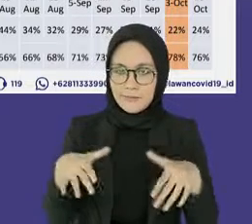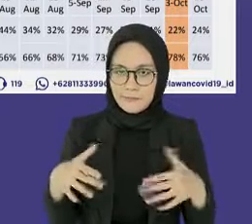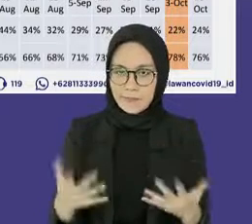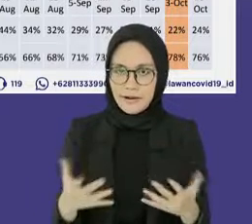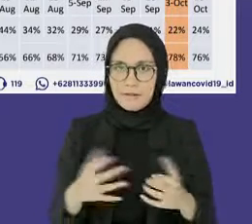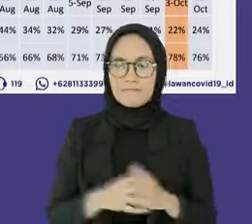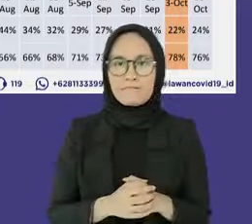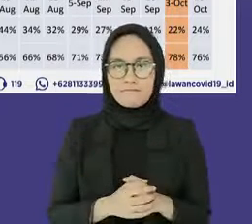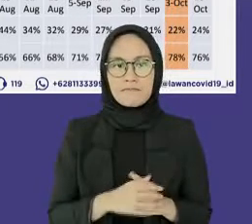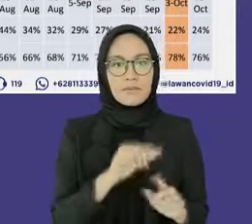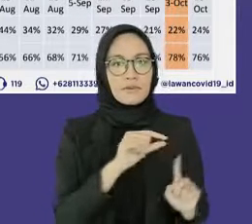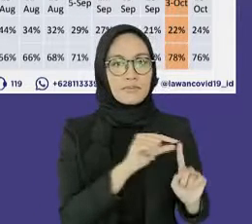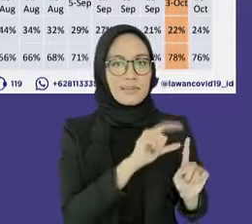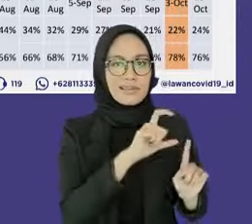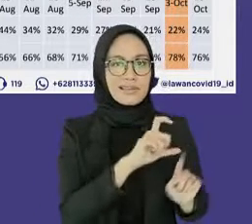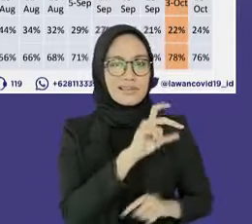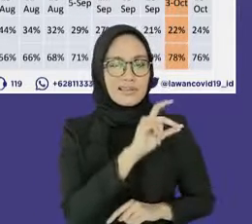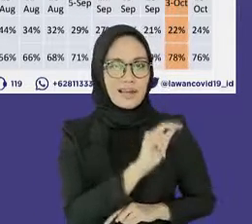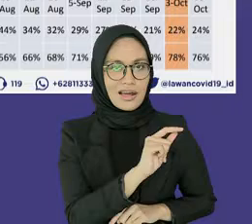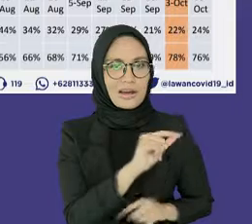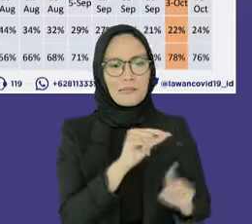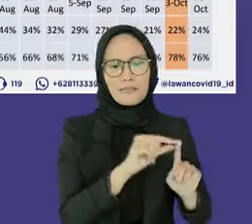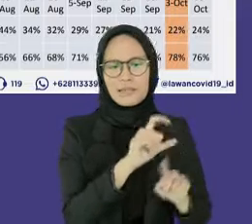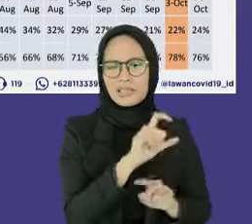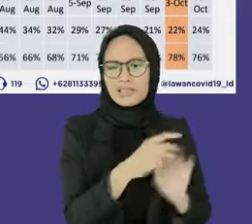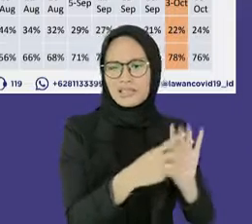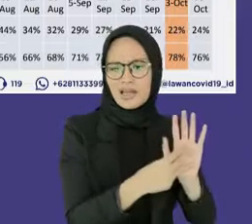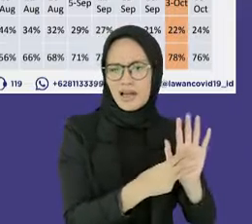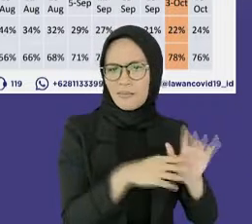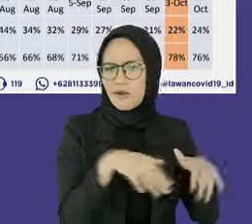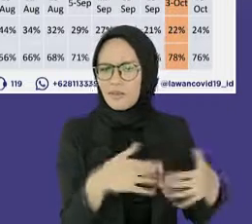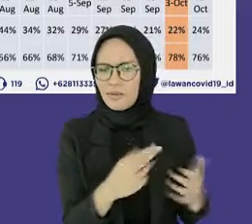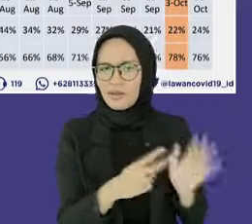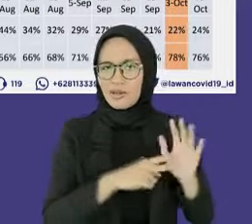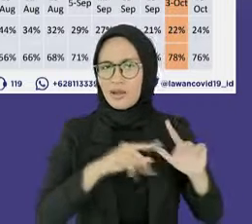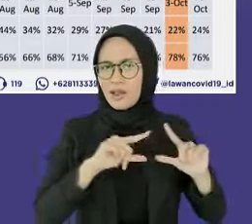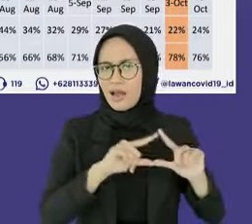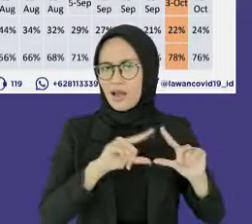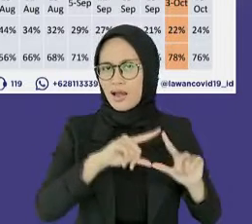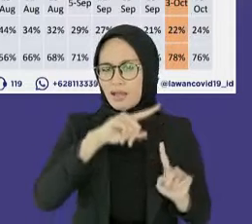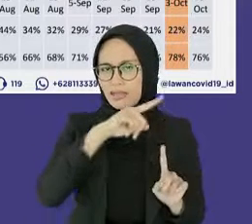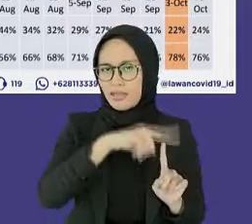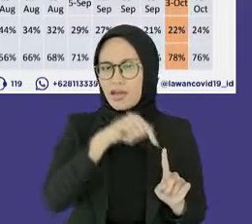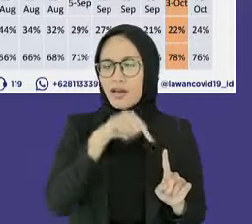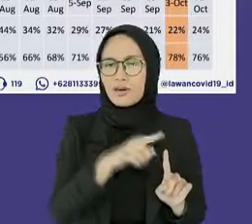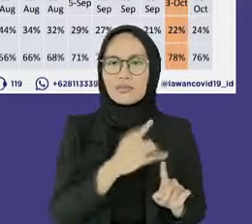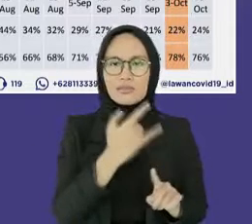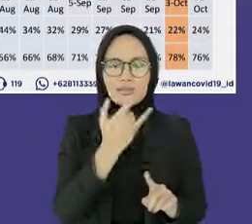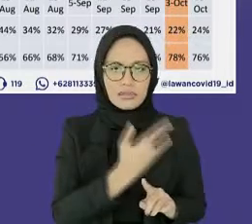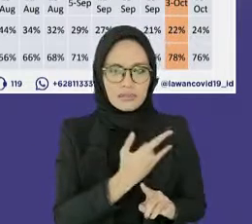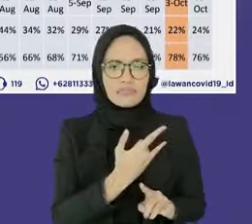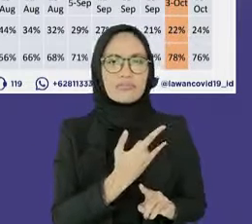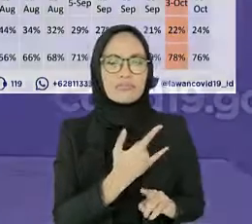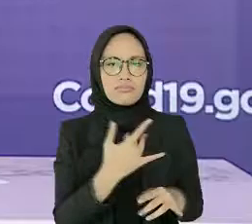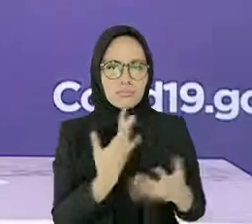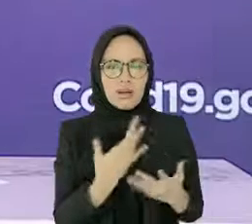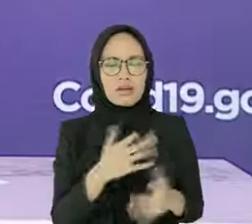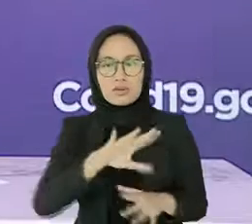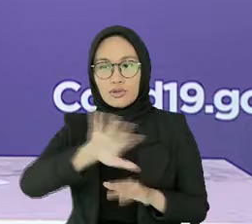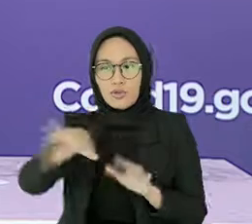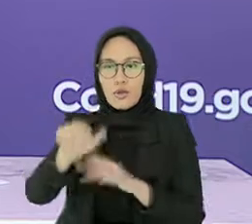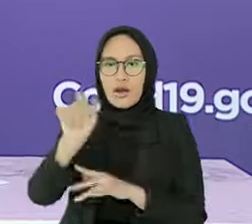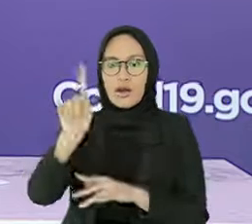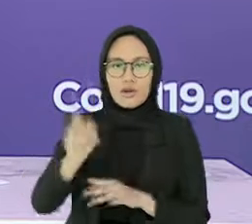PCR dan TCM serta tes deteksi NAAT lainnya perlu untuk terus ditingkatkan sebagai standar